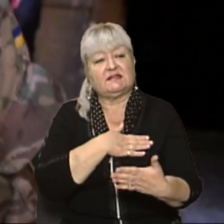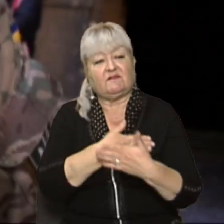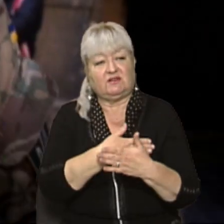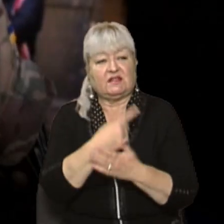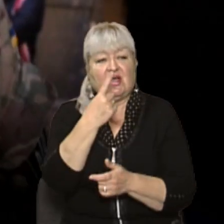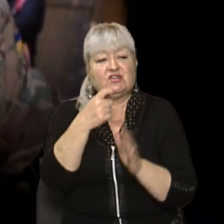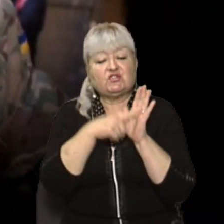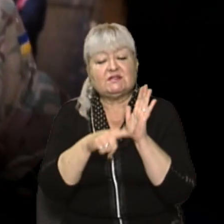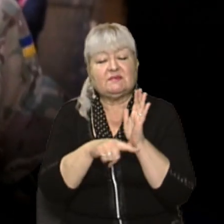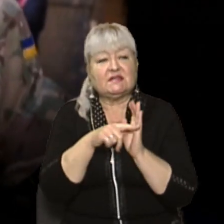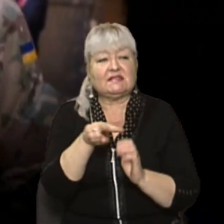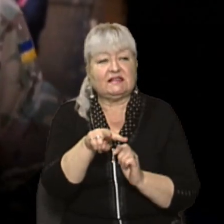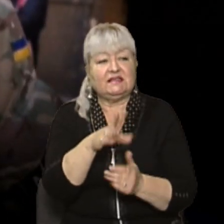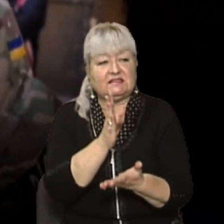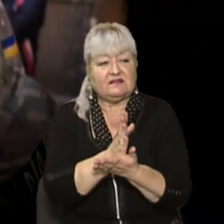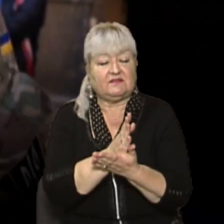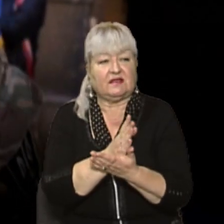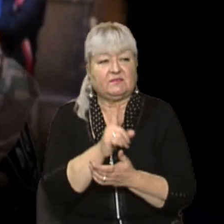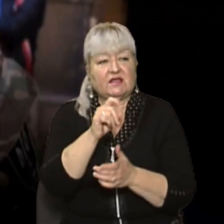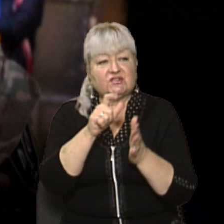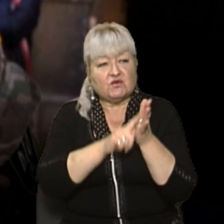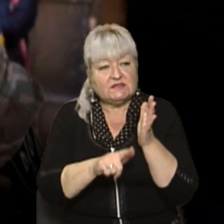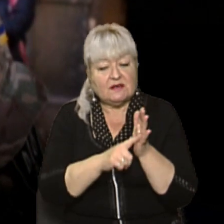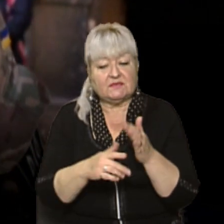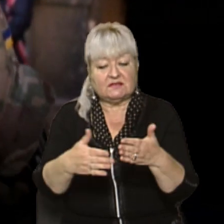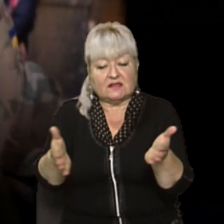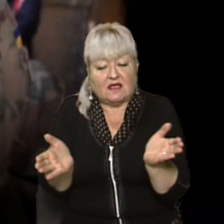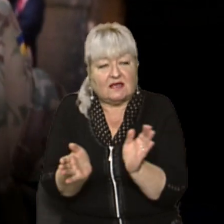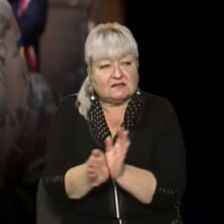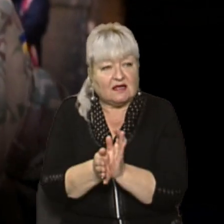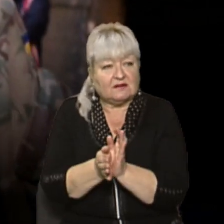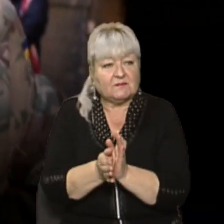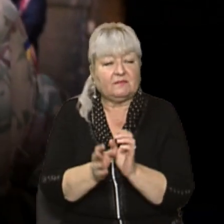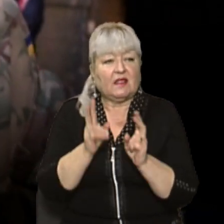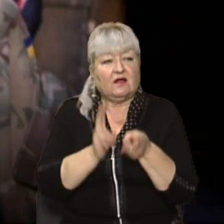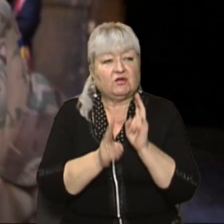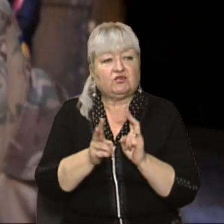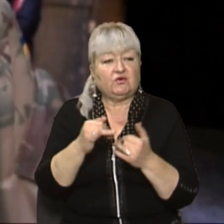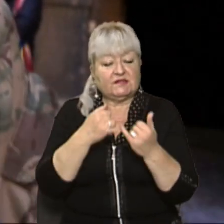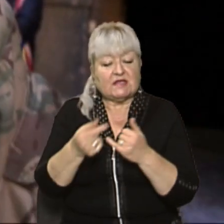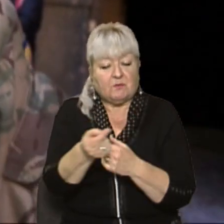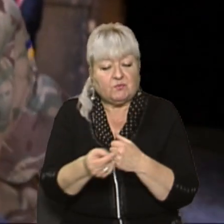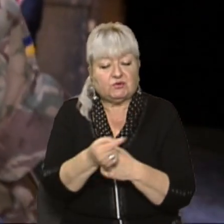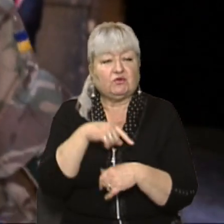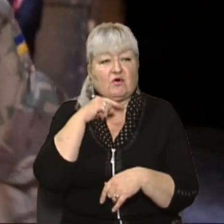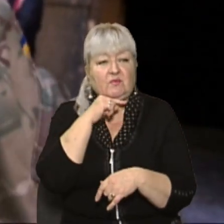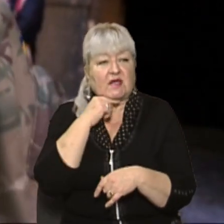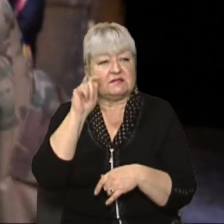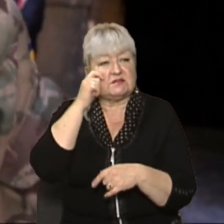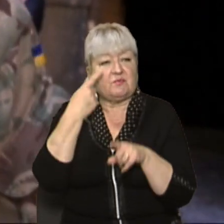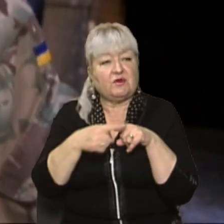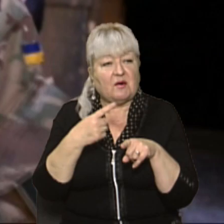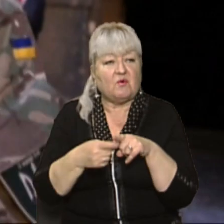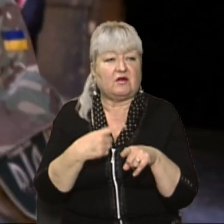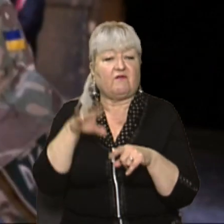літрів тут я кулішу, 170 казан – це 100 літрів казан. Як готується? Пшуно, м'ясо, цибуля, морква, вода і